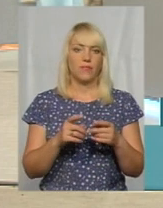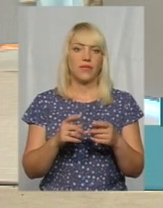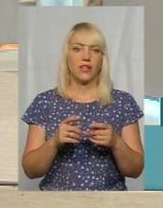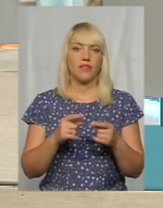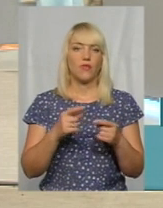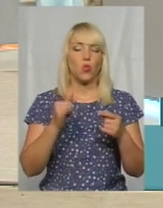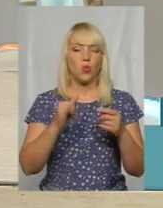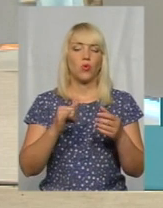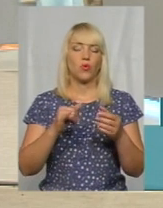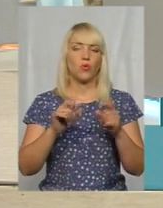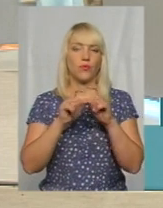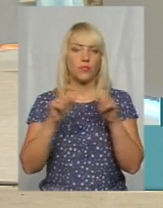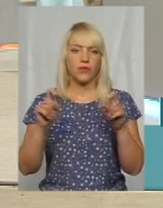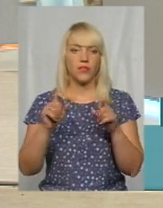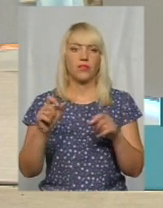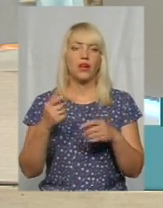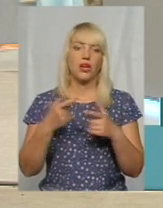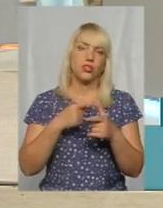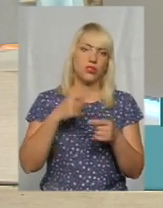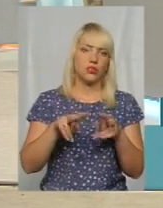між цим автомобілем спеціальним?